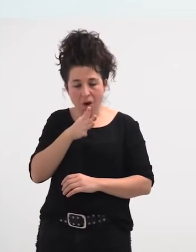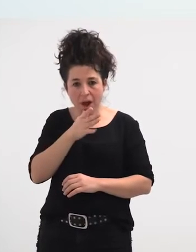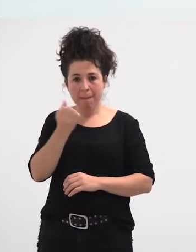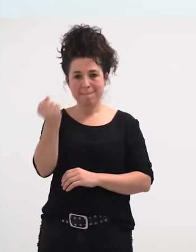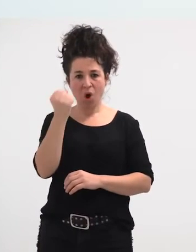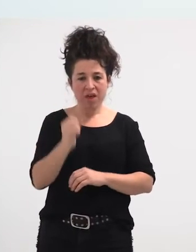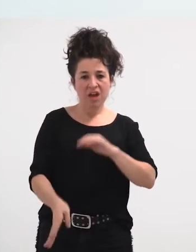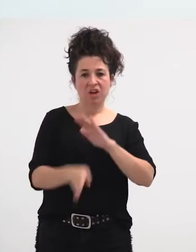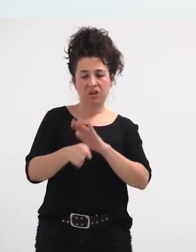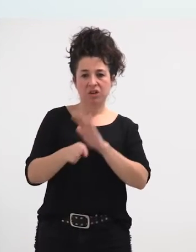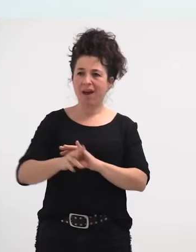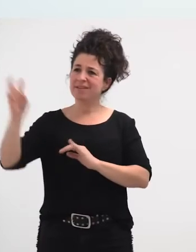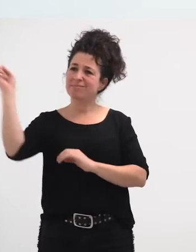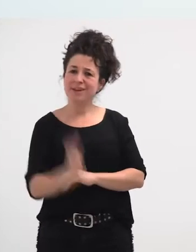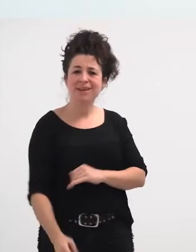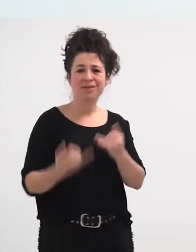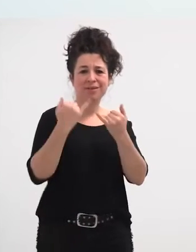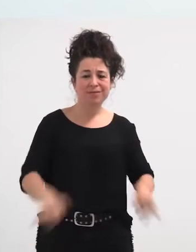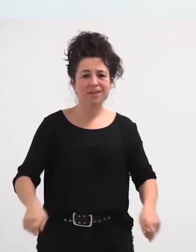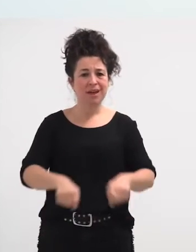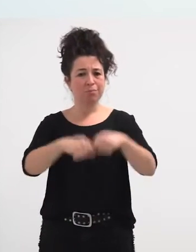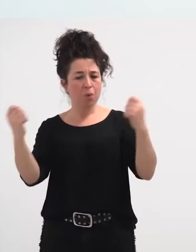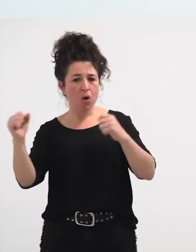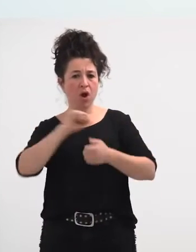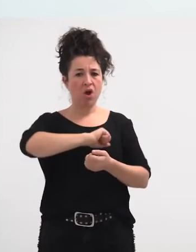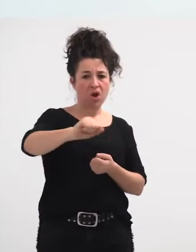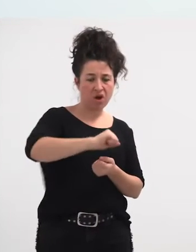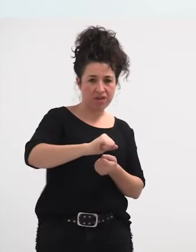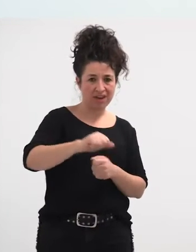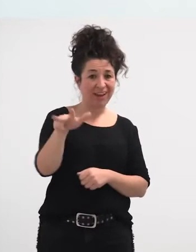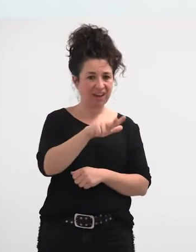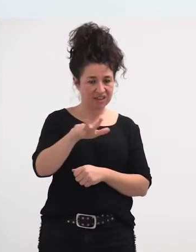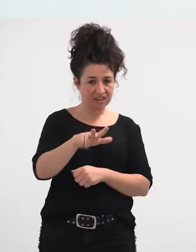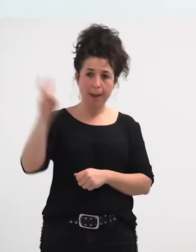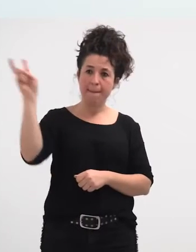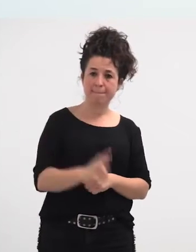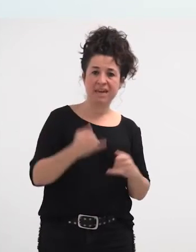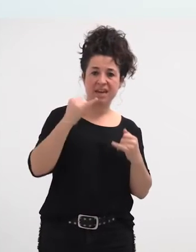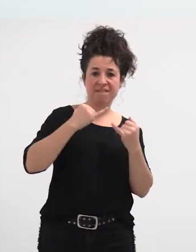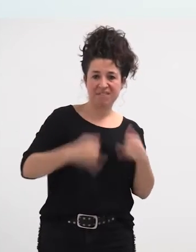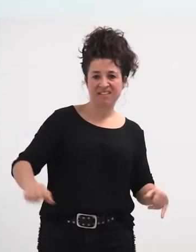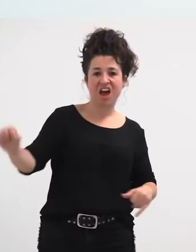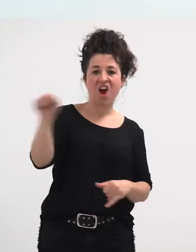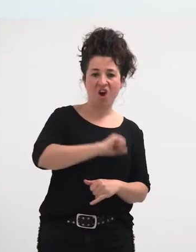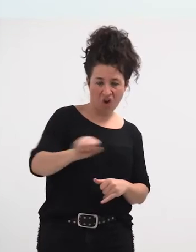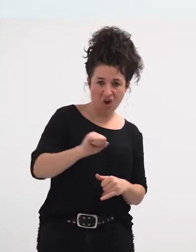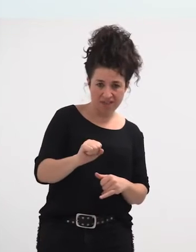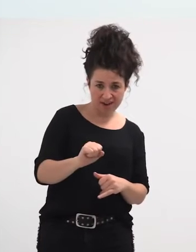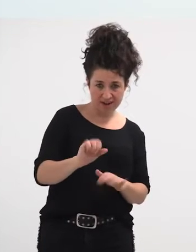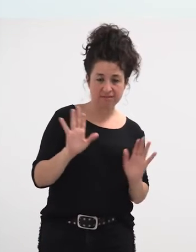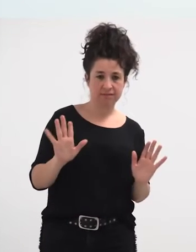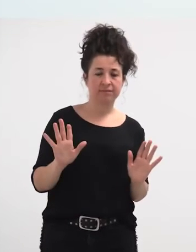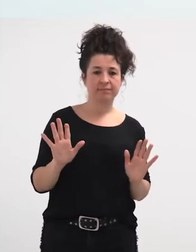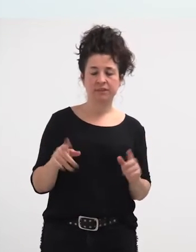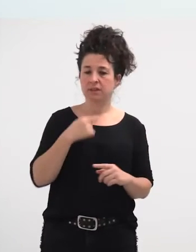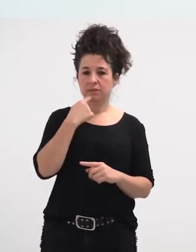festa izorratzera etorri zarete, da, gainera da, oza, kasteianoz ere bai, da, baina jodernos da fiesta, no? Oza, guafiestas eta gauza hoiek,